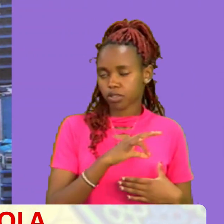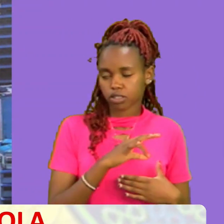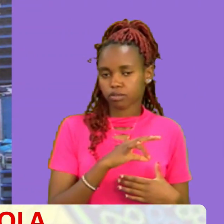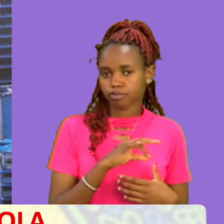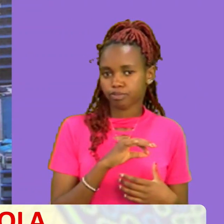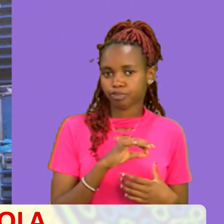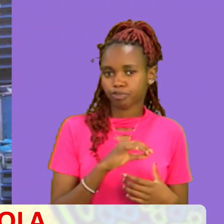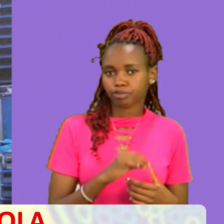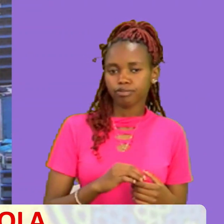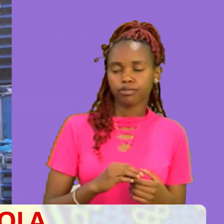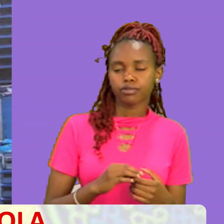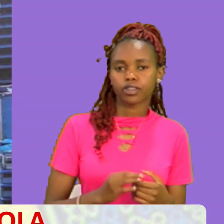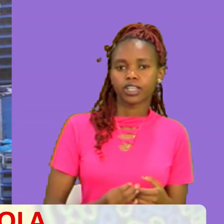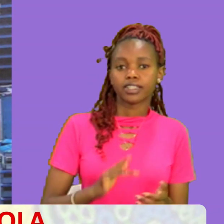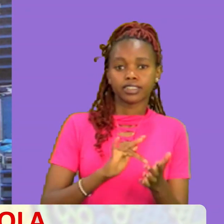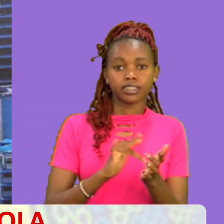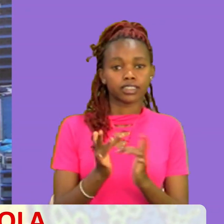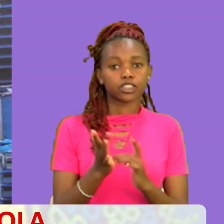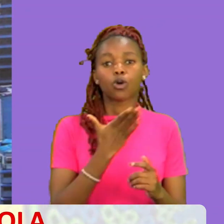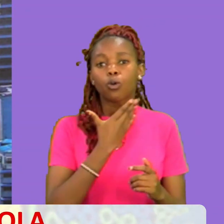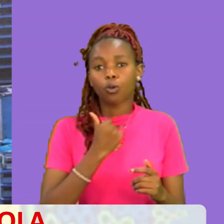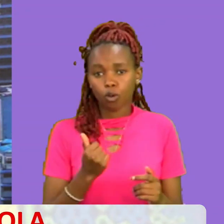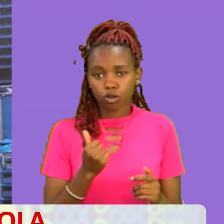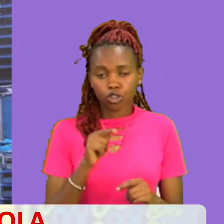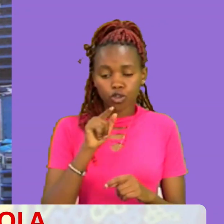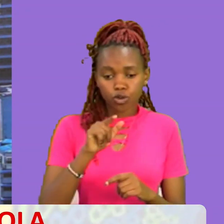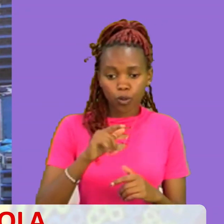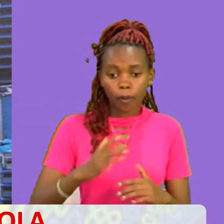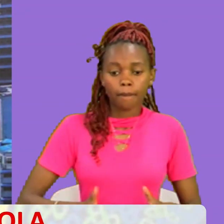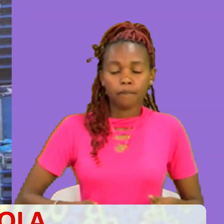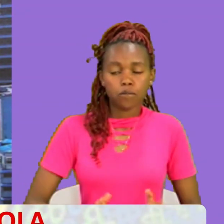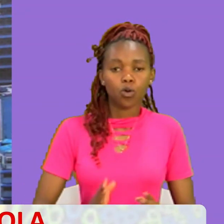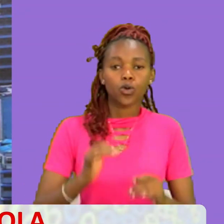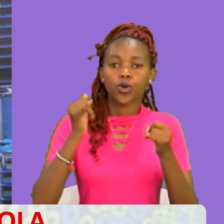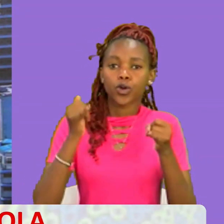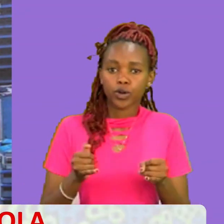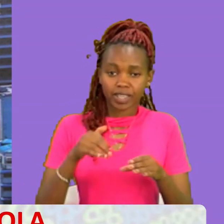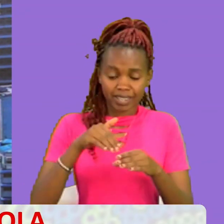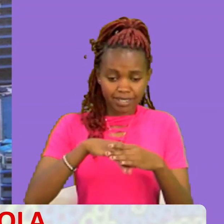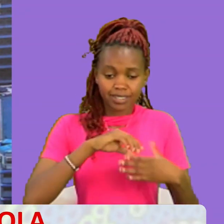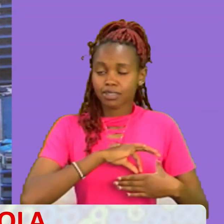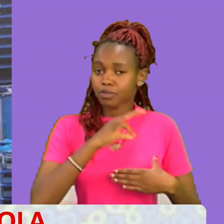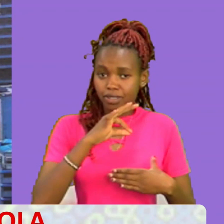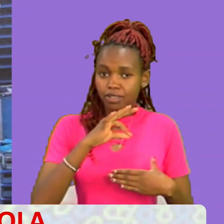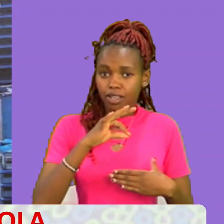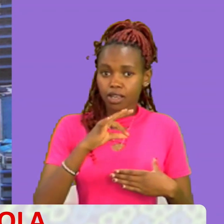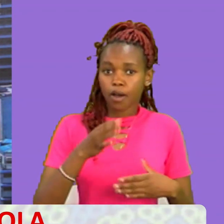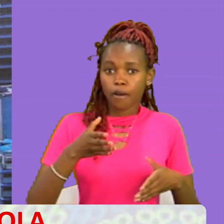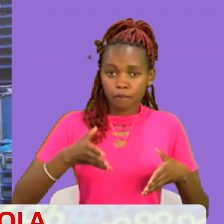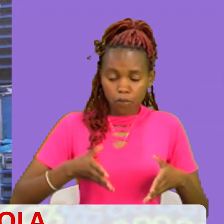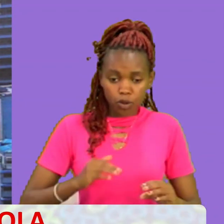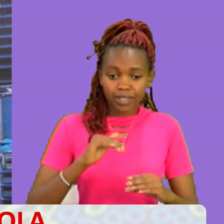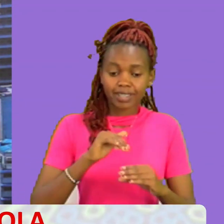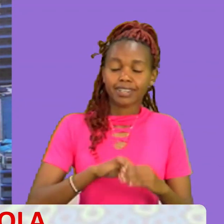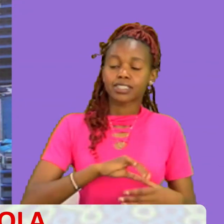Yesu kristo Anataka wewe uzaliwe upia ndani ya roo Kuzaliwa ndani ya roo Ndiyo inasababisha